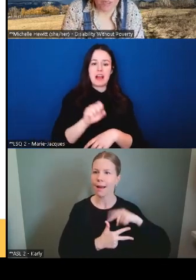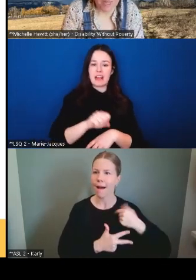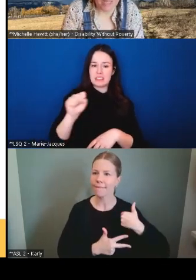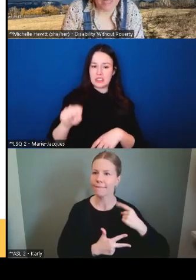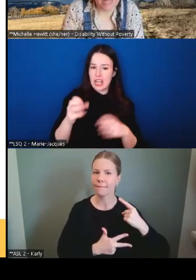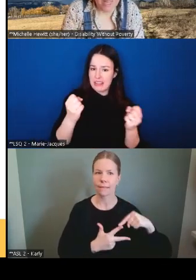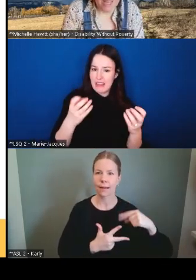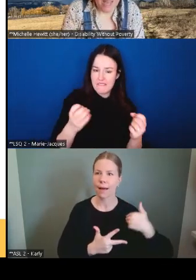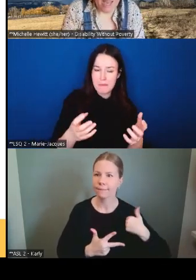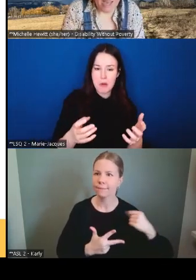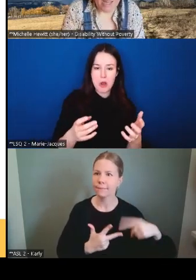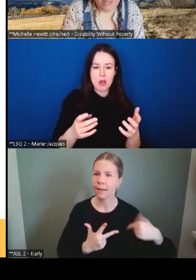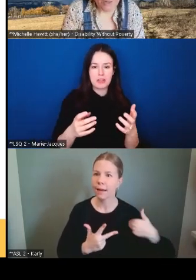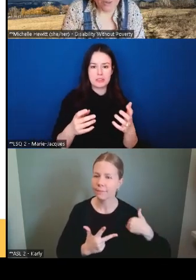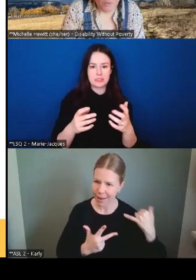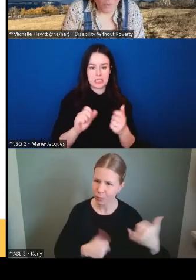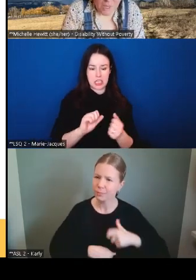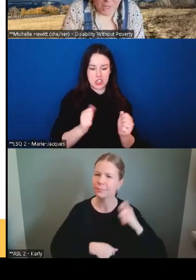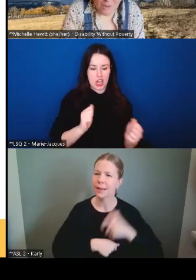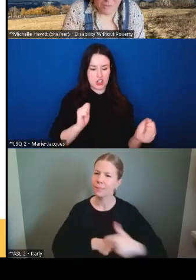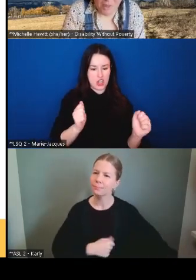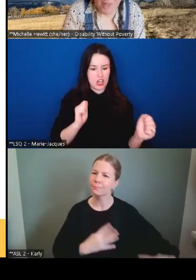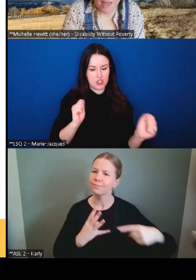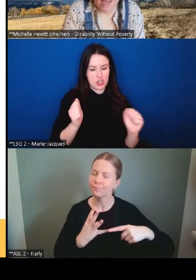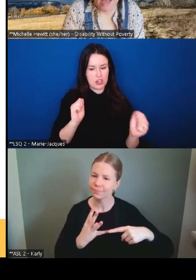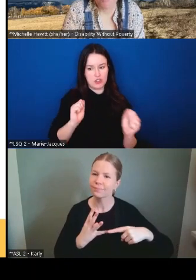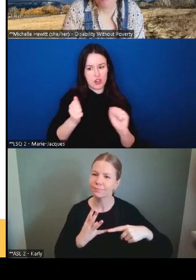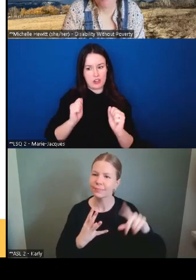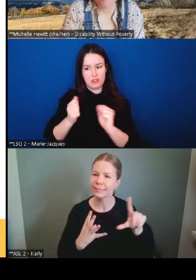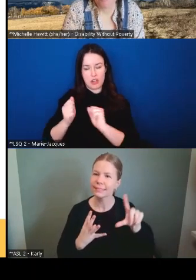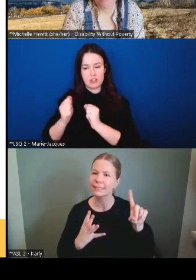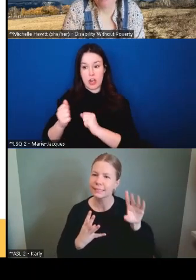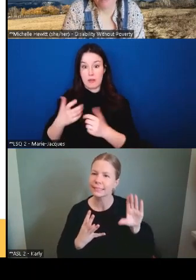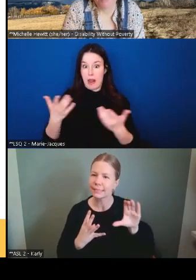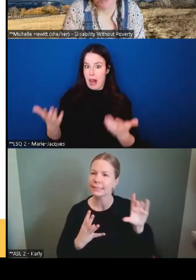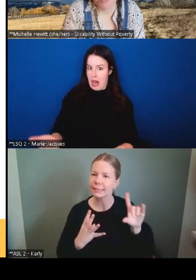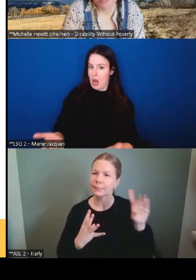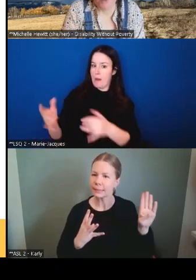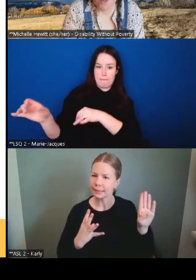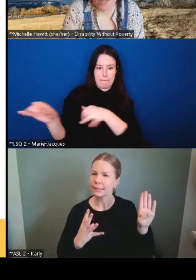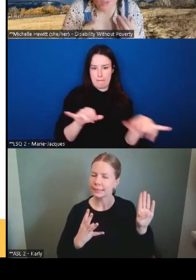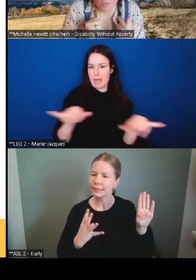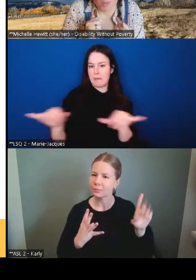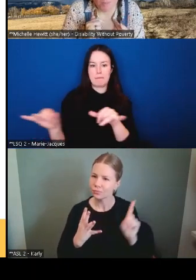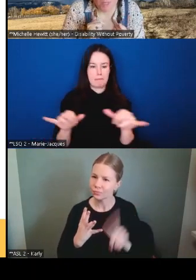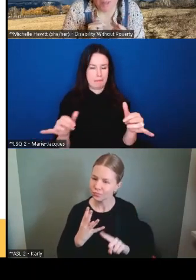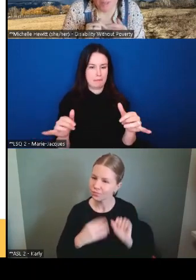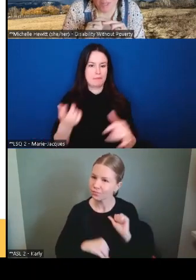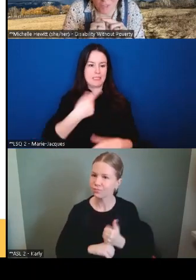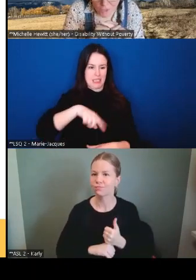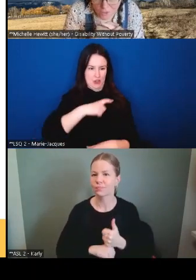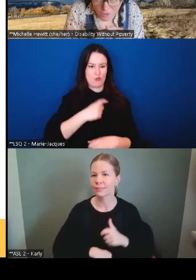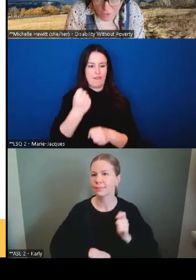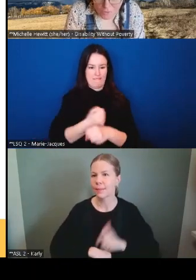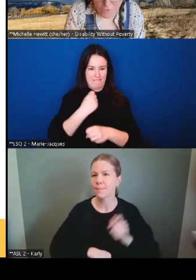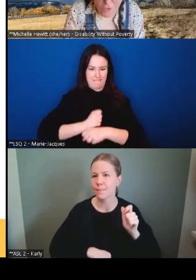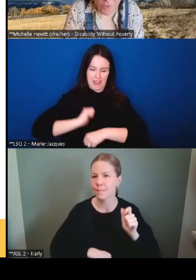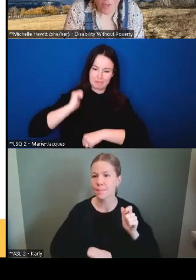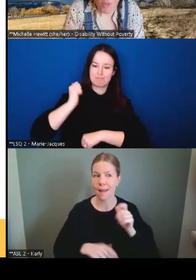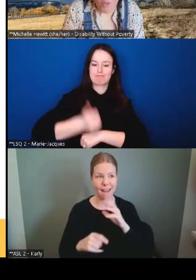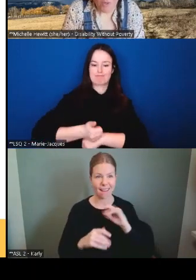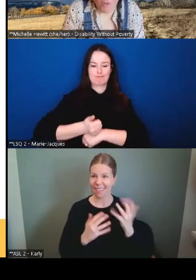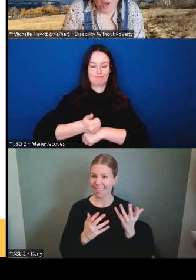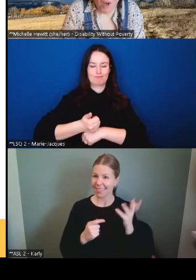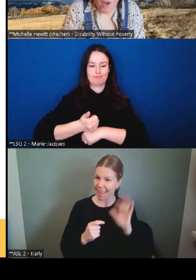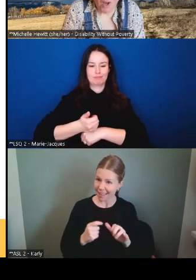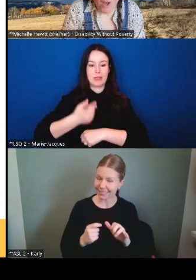ces choses étaient des changements monumentaux et donc, celui-ci, c'est la même chose et c'est nous qui avons fait arriver ça. Et quand je